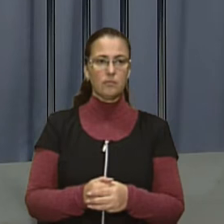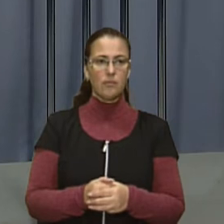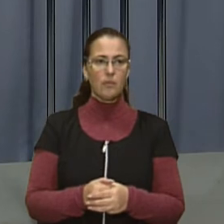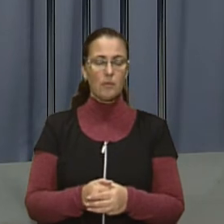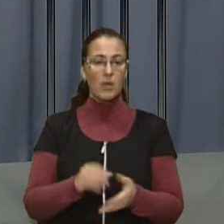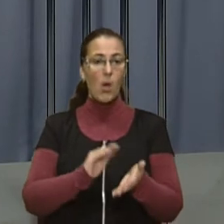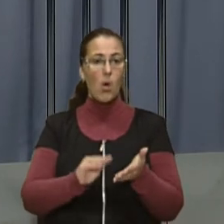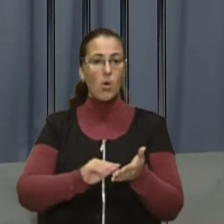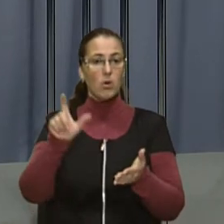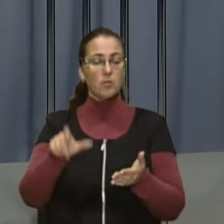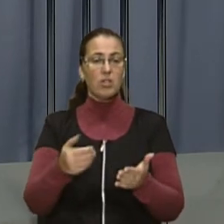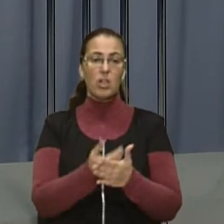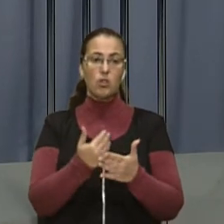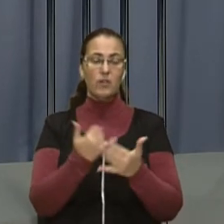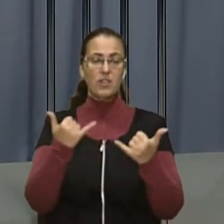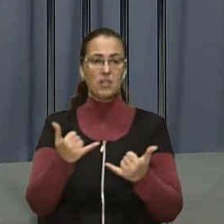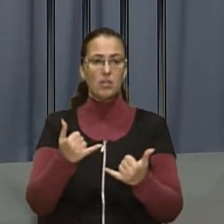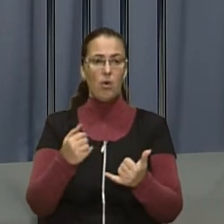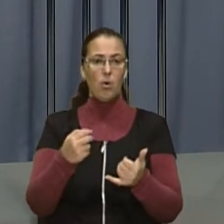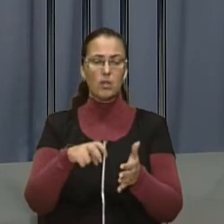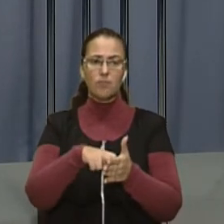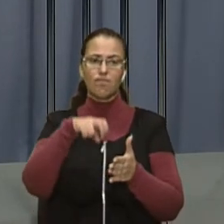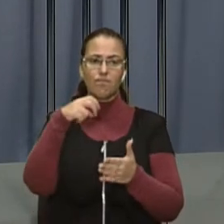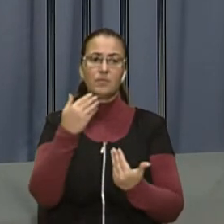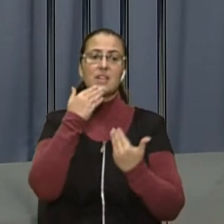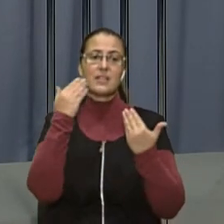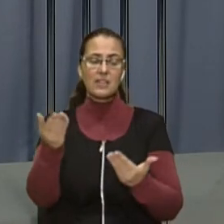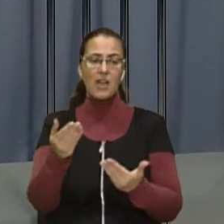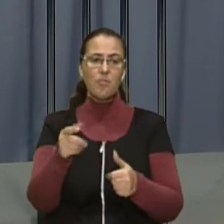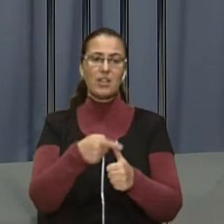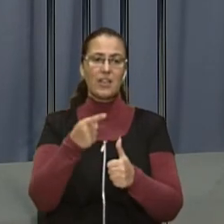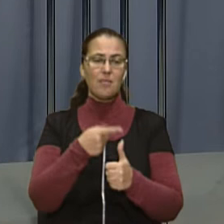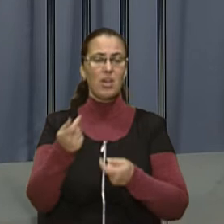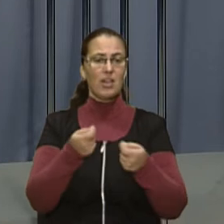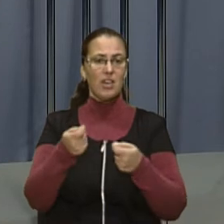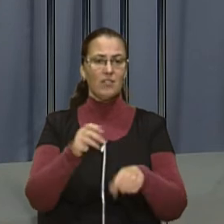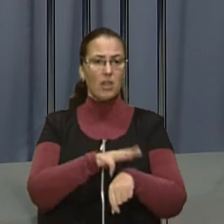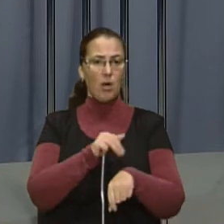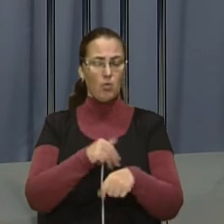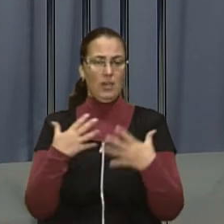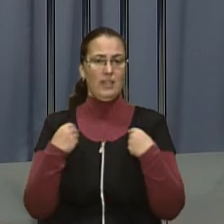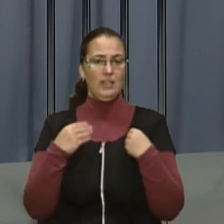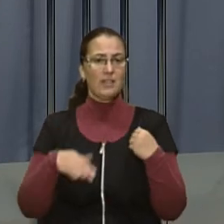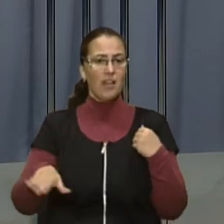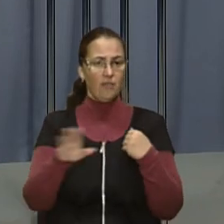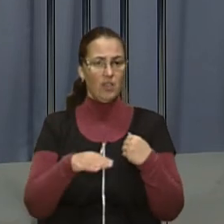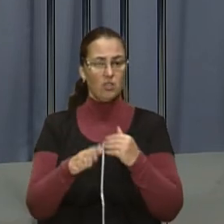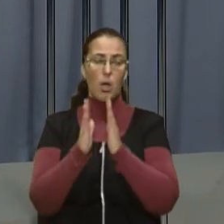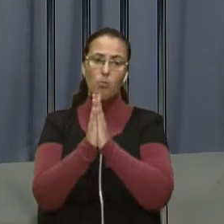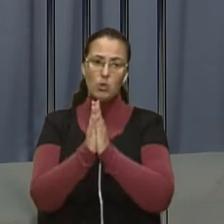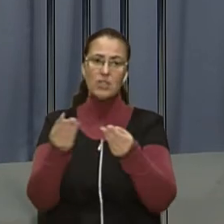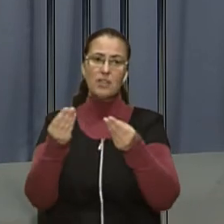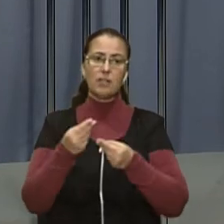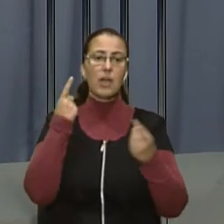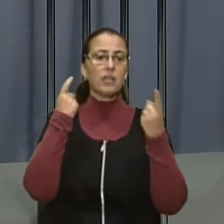Кореспонденти новин сьогодні надіслали інформаційний запит на ім'я керівника Нацполіції Львівщини Василя Віконського. У ньому просили надати